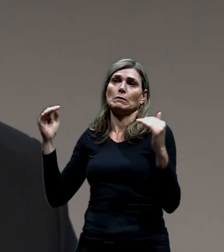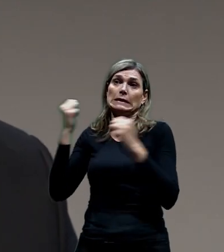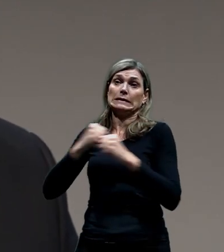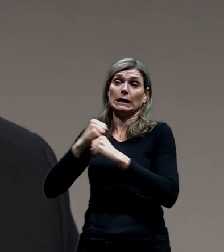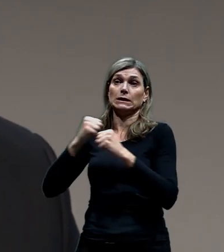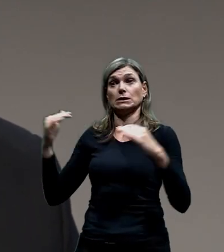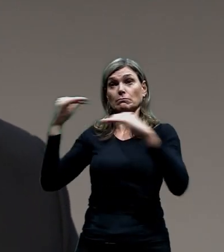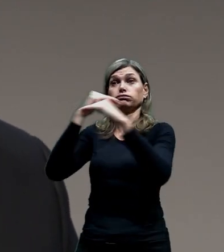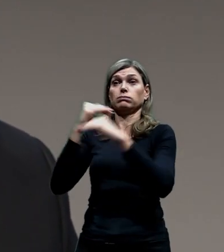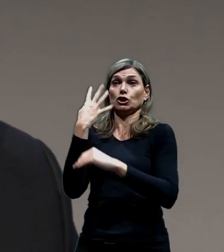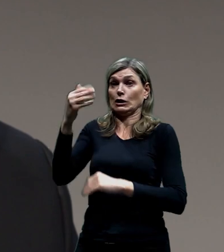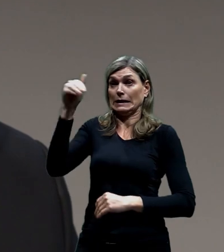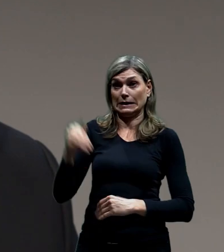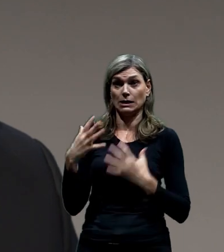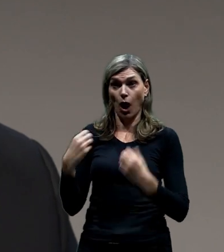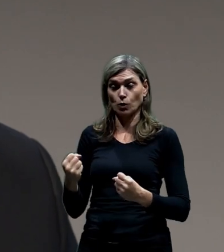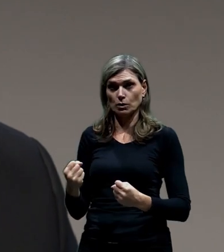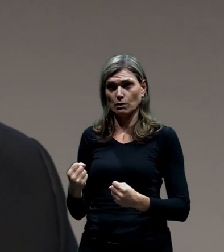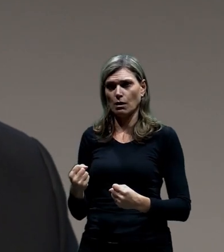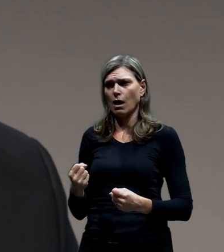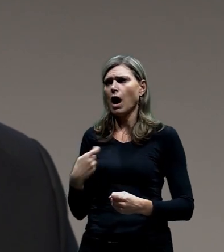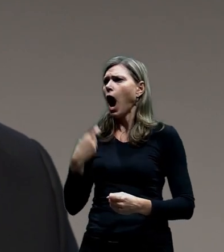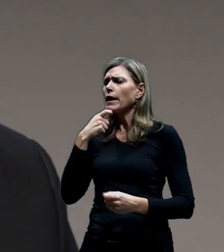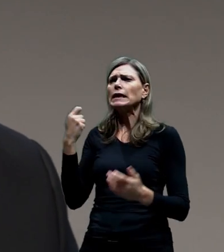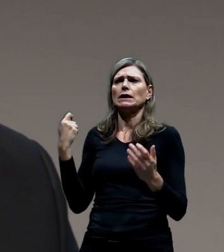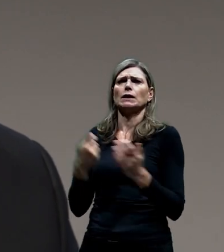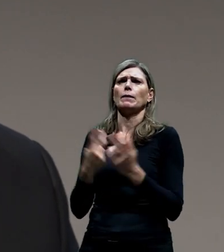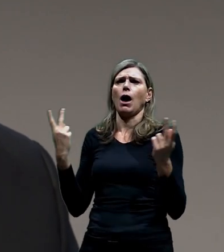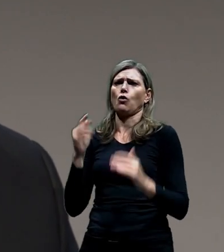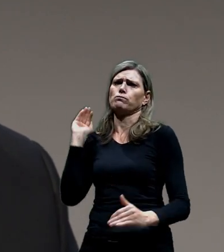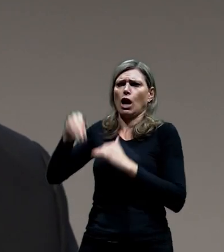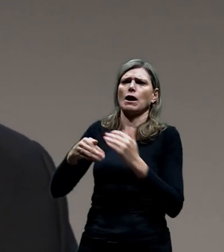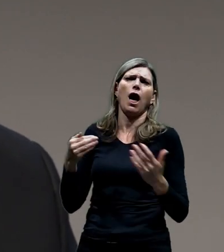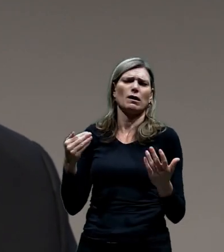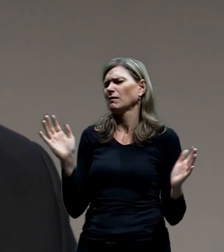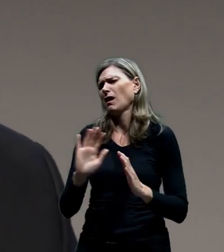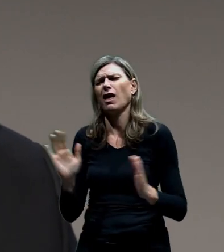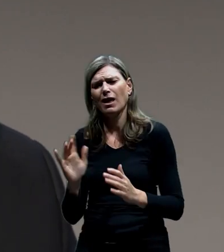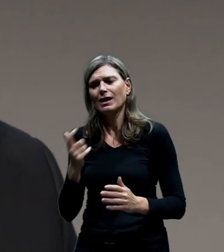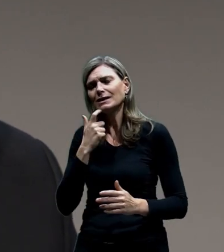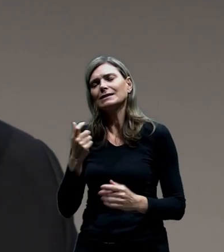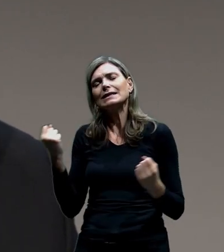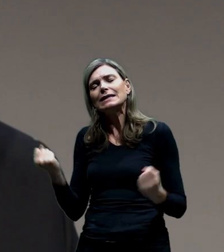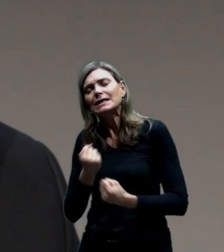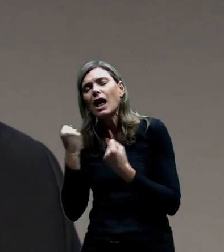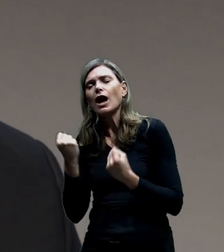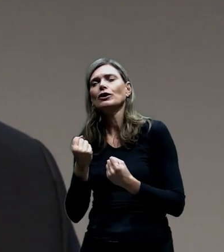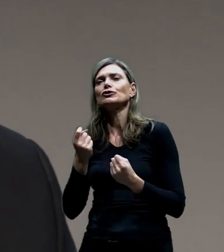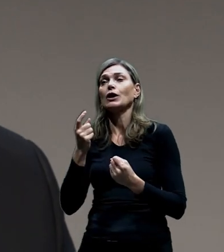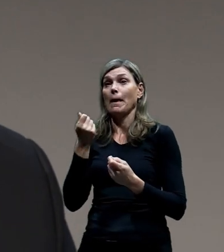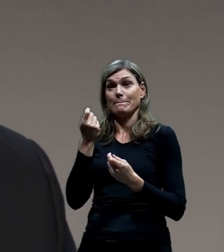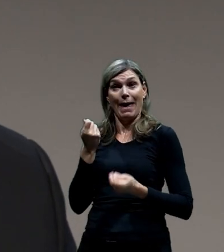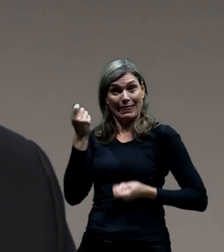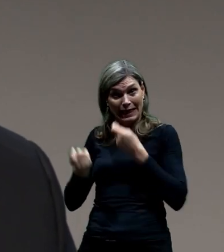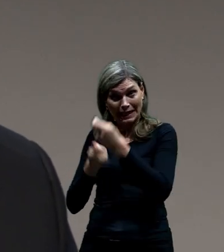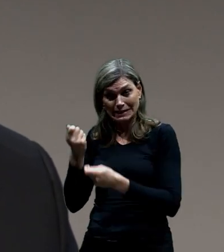Nicméně my jsme nechtěli vytvořit extrémní řešení, ale chtěli jsme vytvořit řešení takové, do kterého, když se zainvestuje